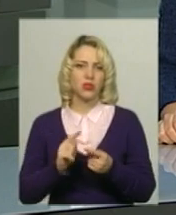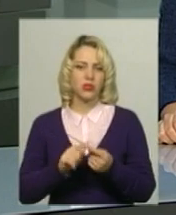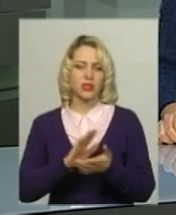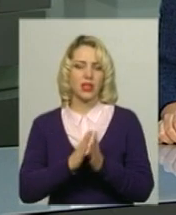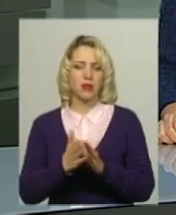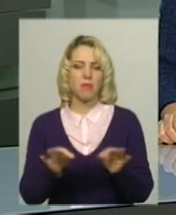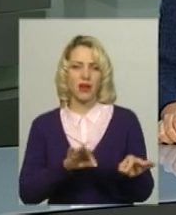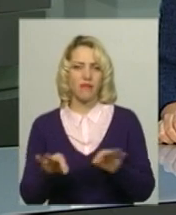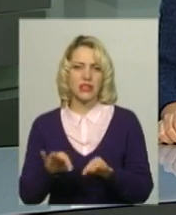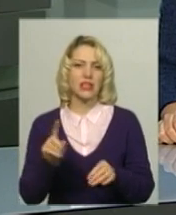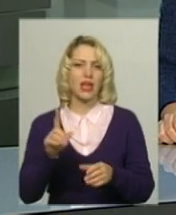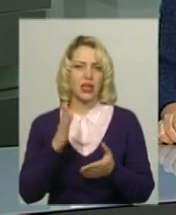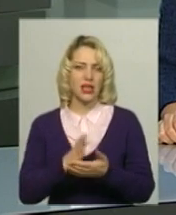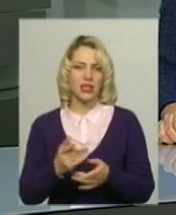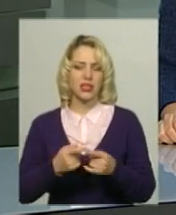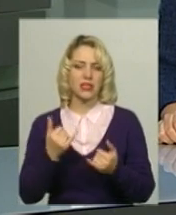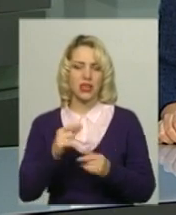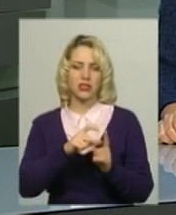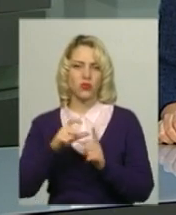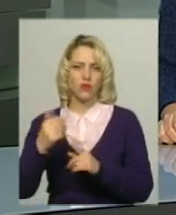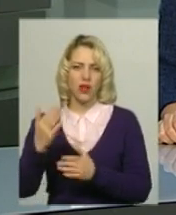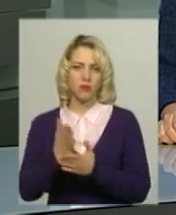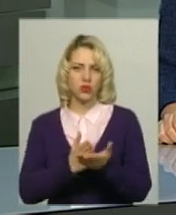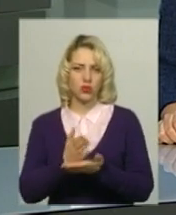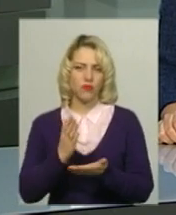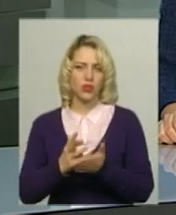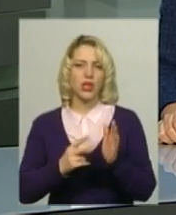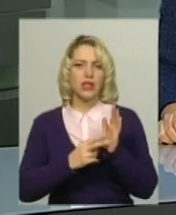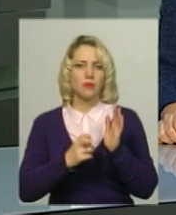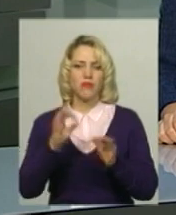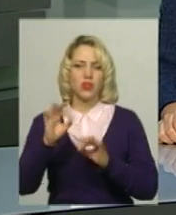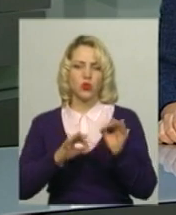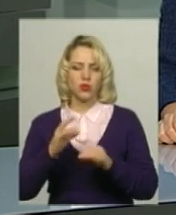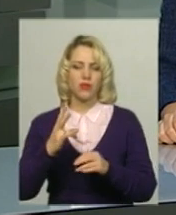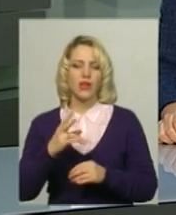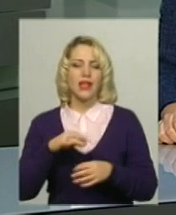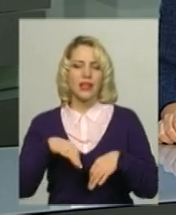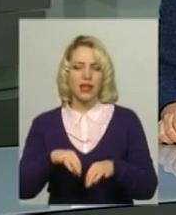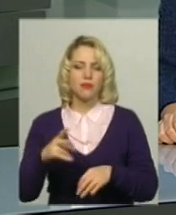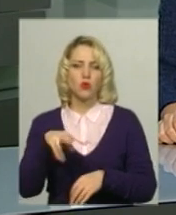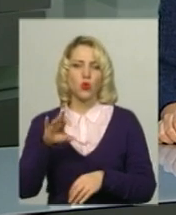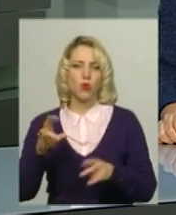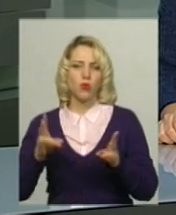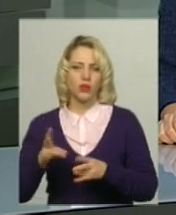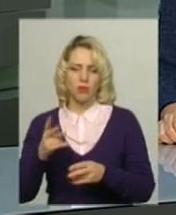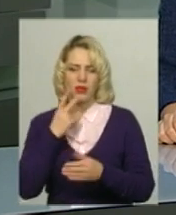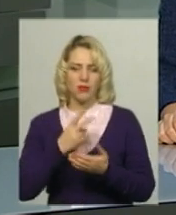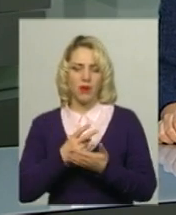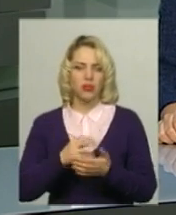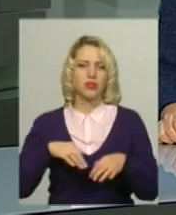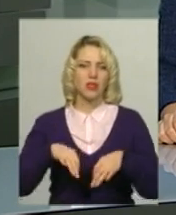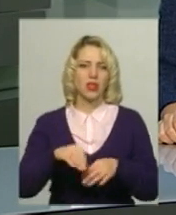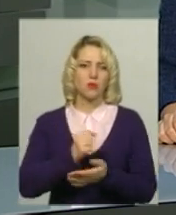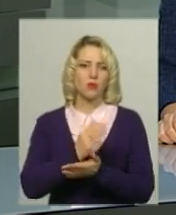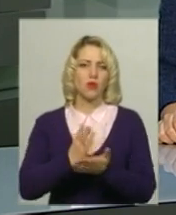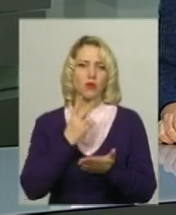Зараз, за словами чиновника, в власному центрі курсує 70% транспорту до потреби, передбаченої транспортної мереже, яку запровадили з січня